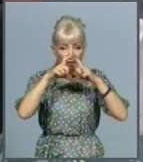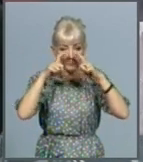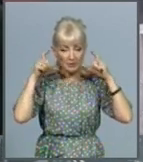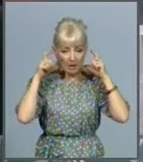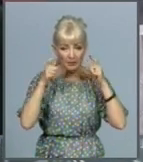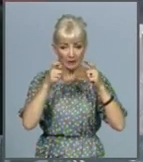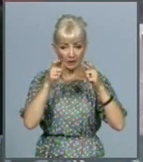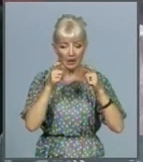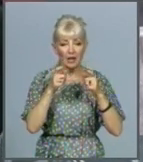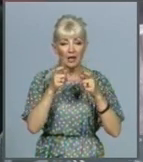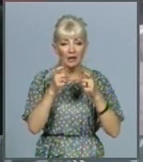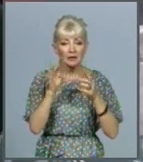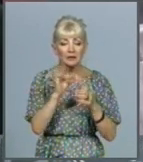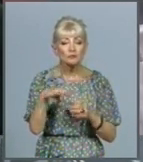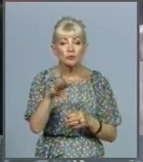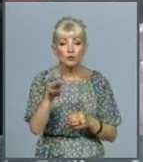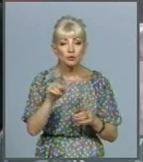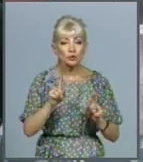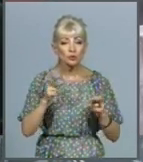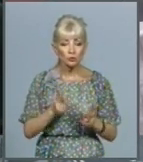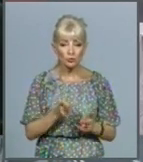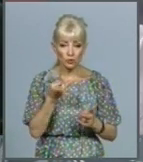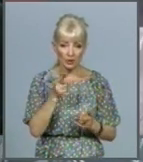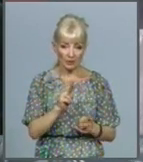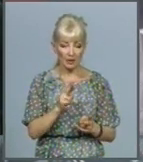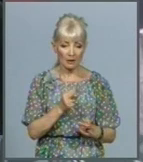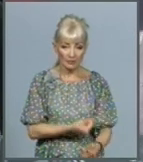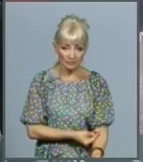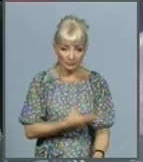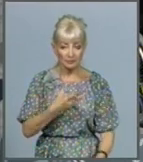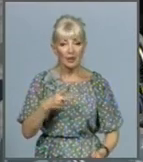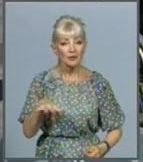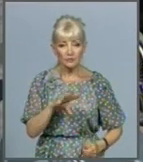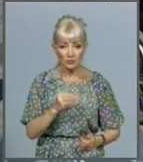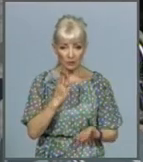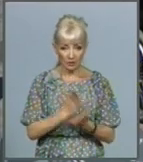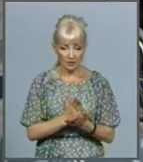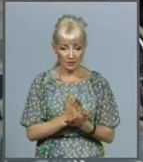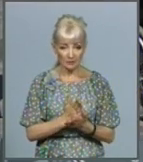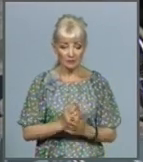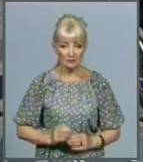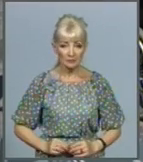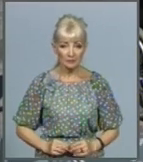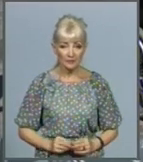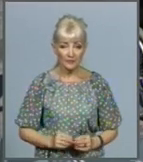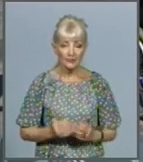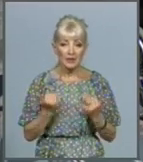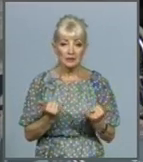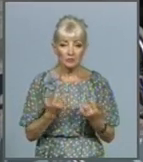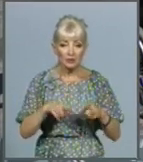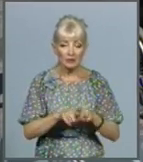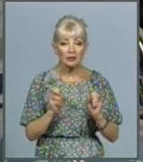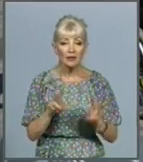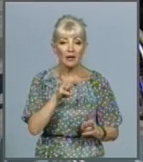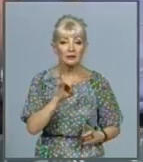Все, що потрібно для забору мазков, в принципі, всім оснащені. Вісьогодні такі, як Тетяна, доставлятимуть